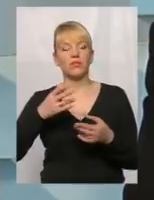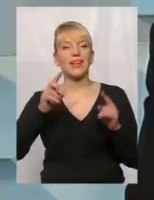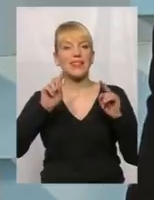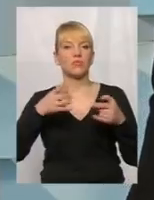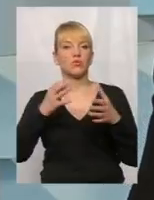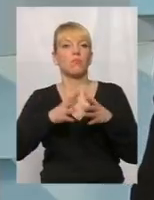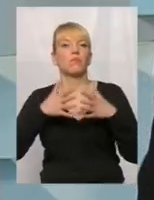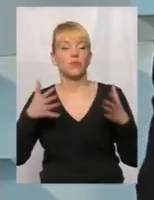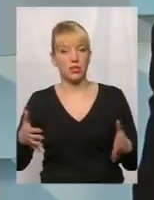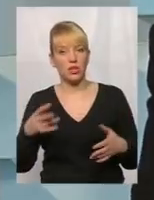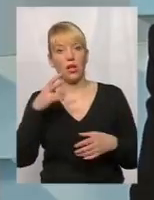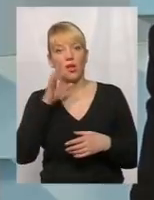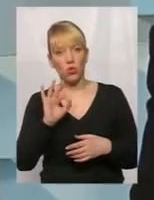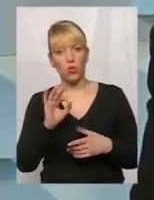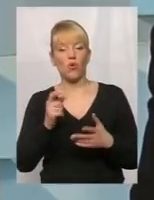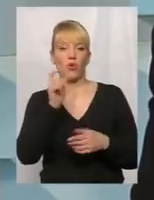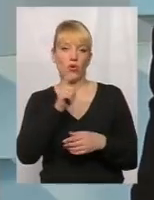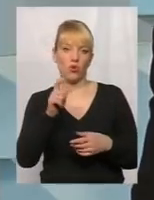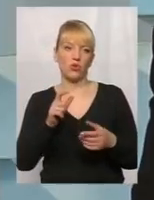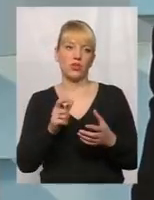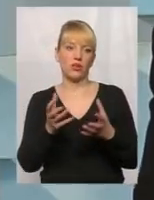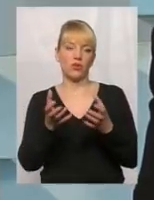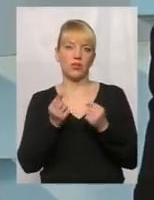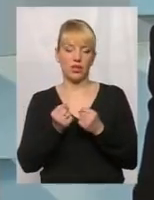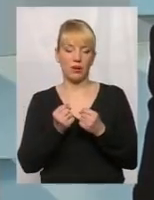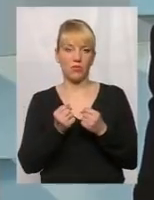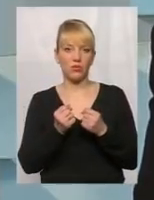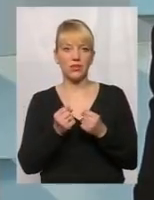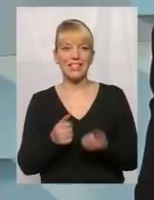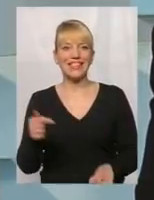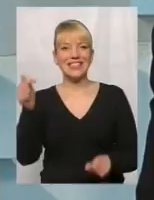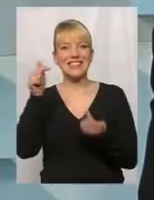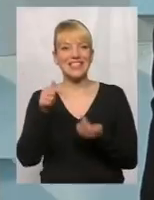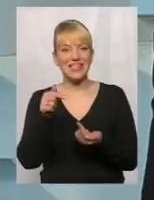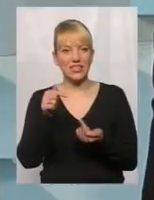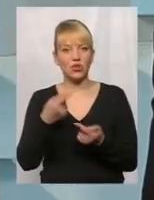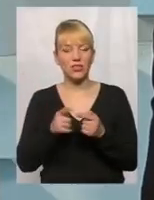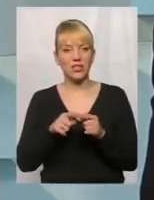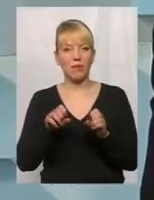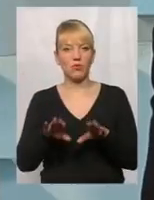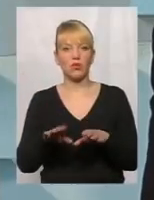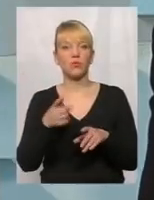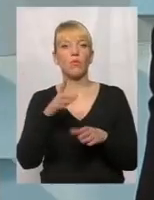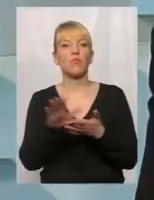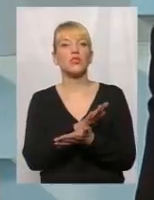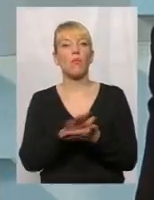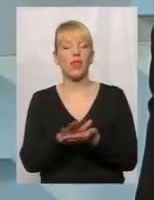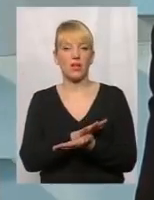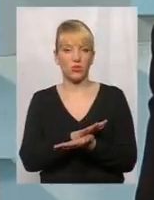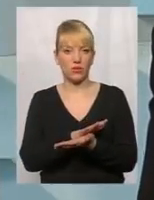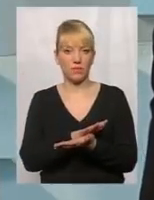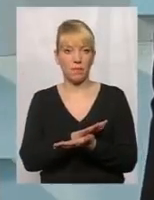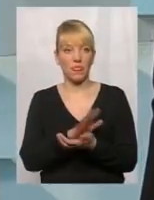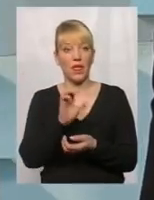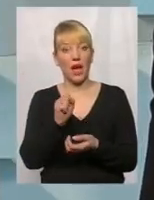люди отримують, згідно 321-ї постанови, люди отримують технічні засоби безкоштовно, безоплатно, вірніше.